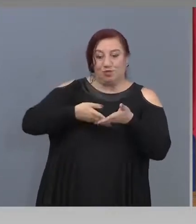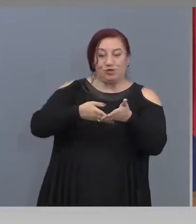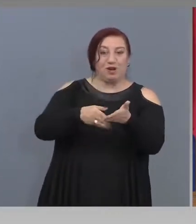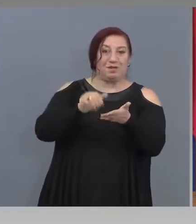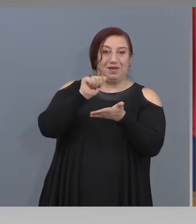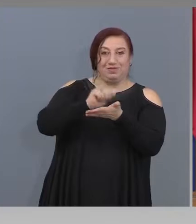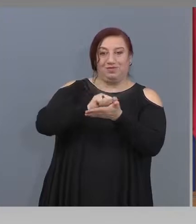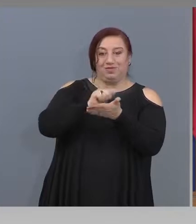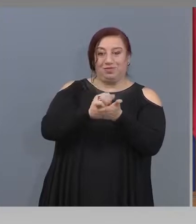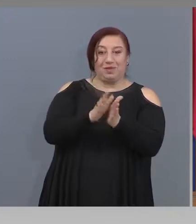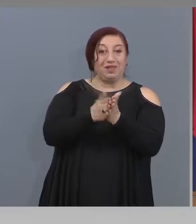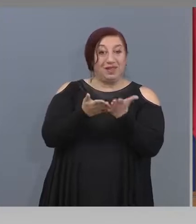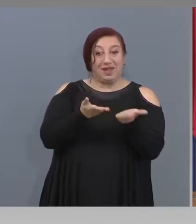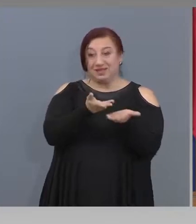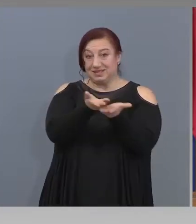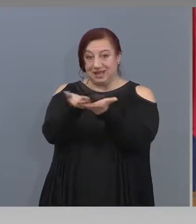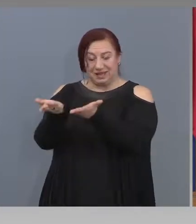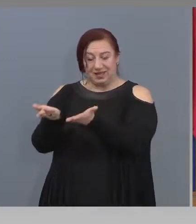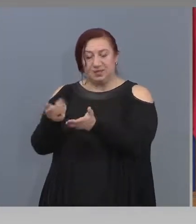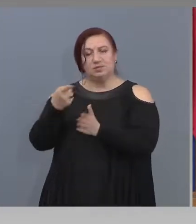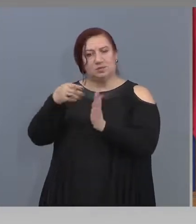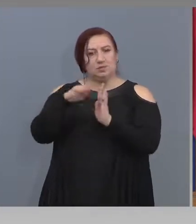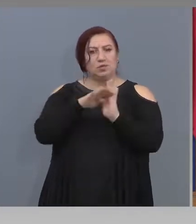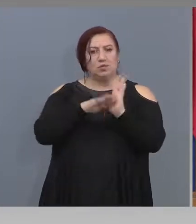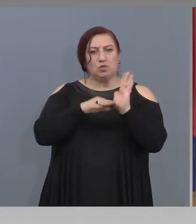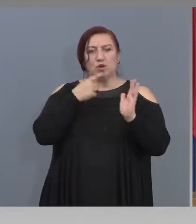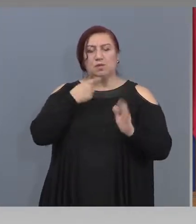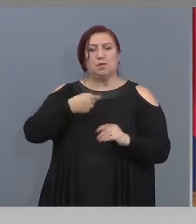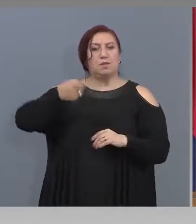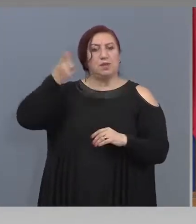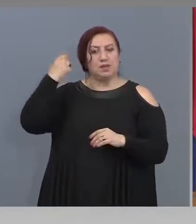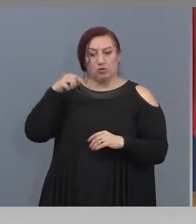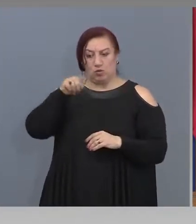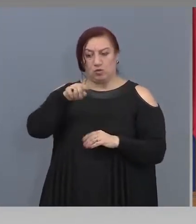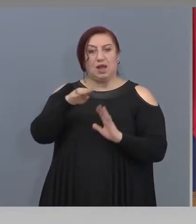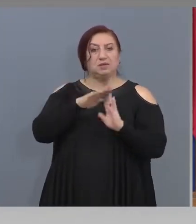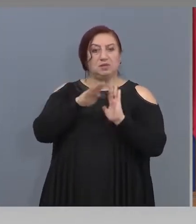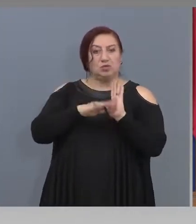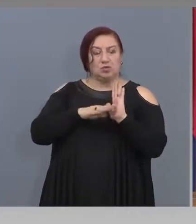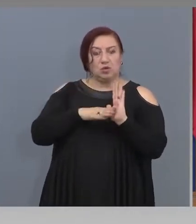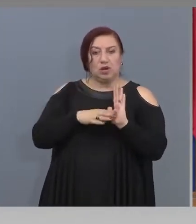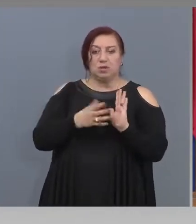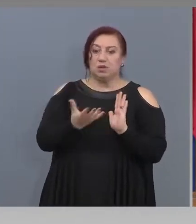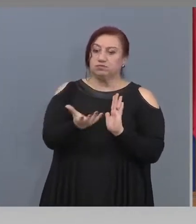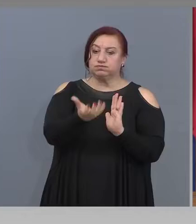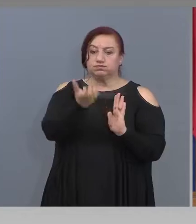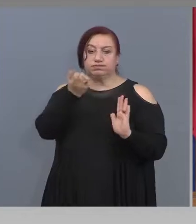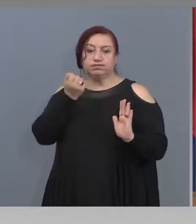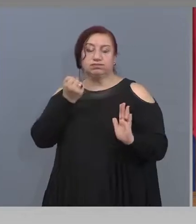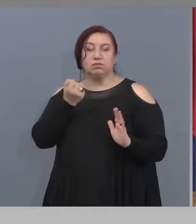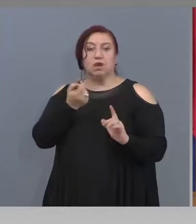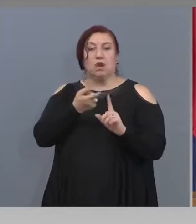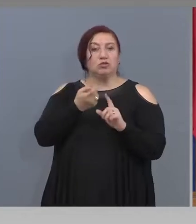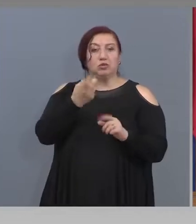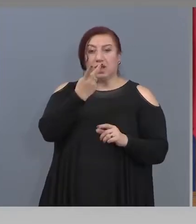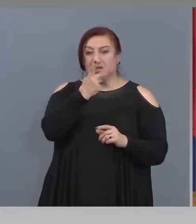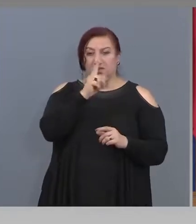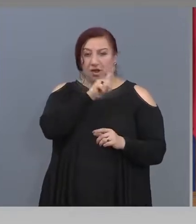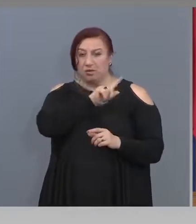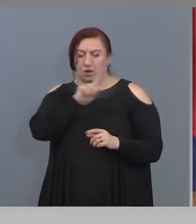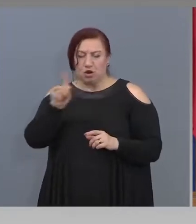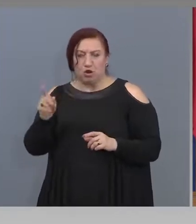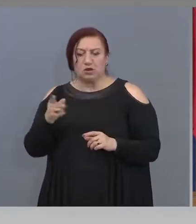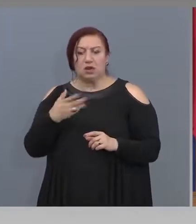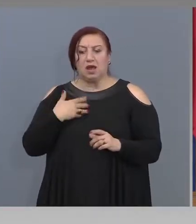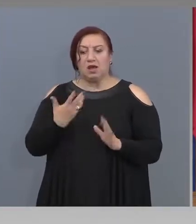Така, че програмата миналата година от нея се освоиха, от два милиона се освоиха милиони нещо, защото още